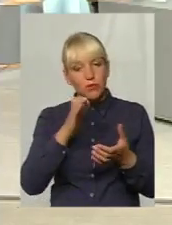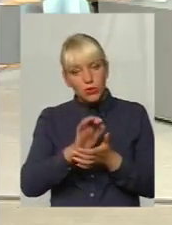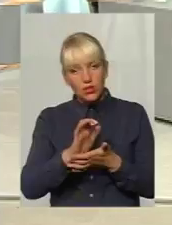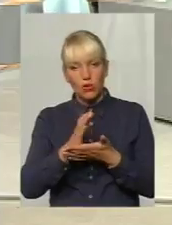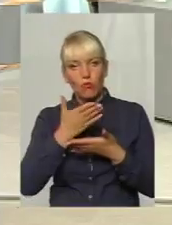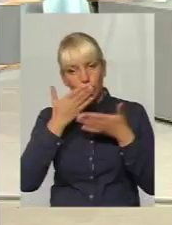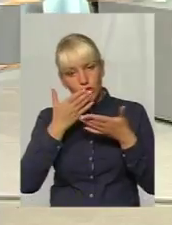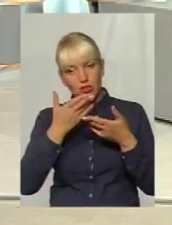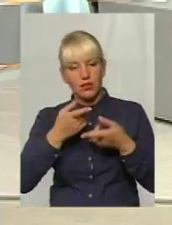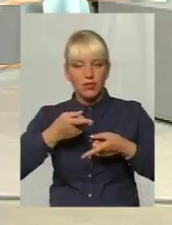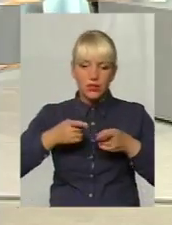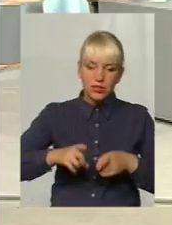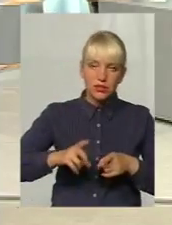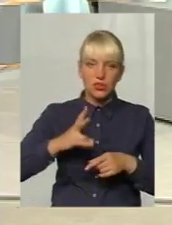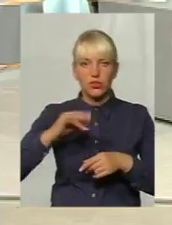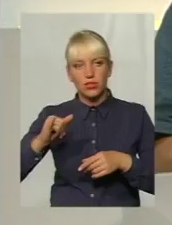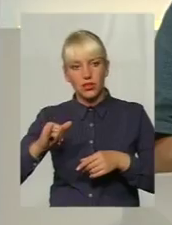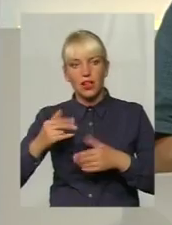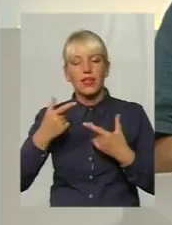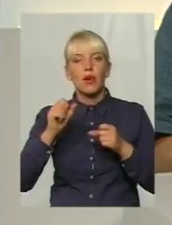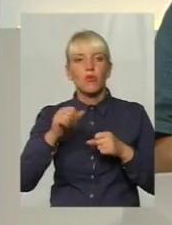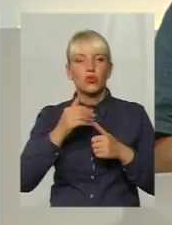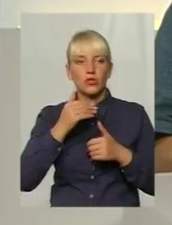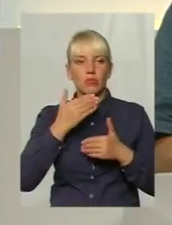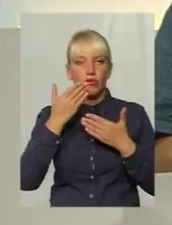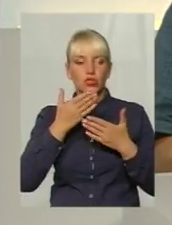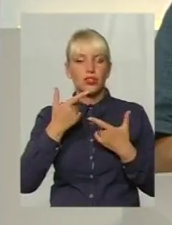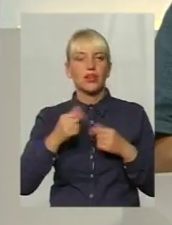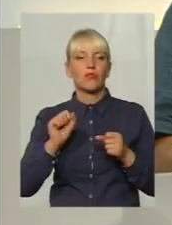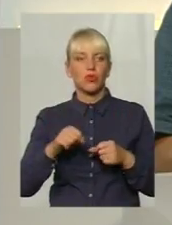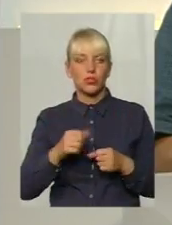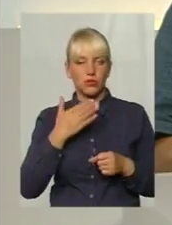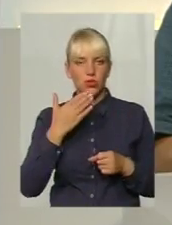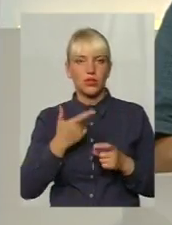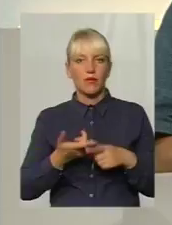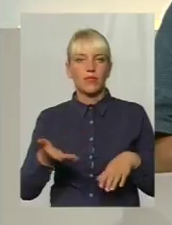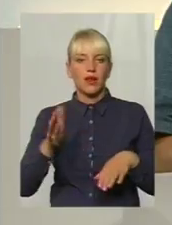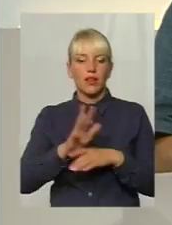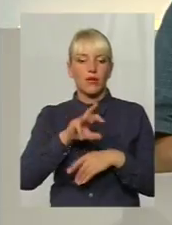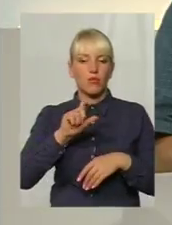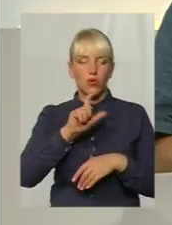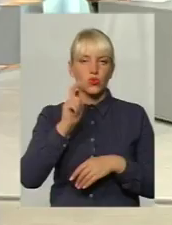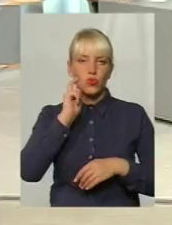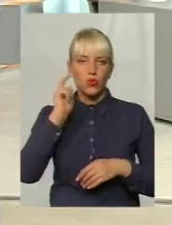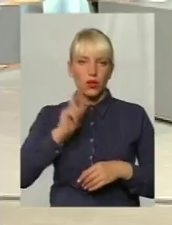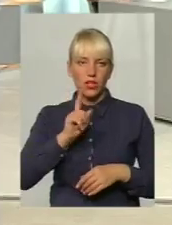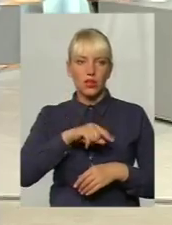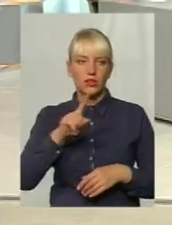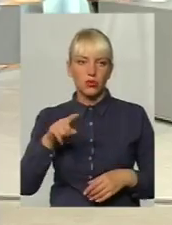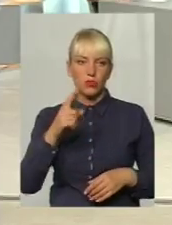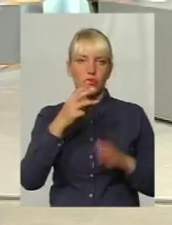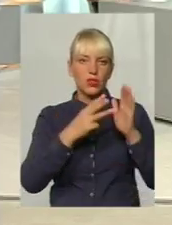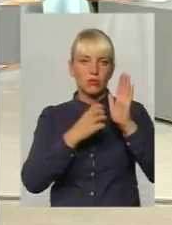Перелік. Добре, дякую. Наказ МОЗ України номер